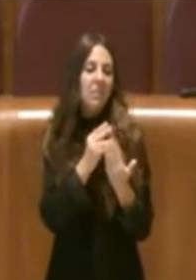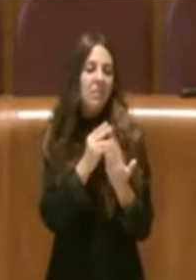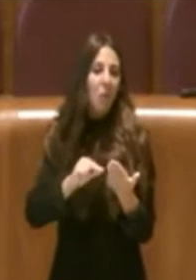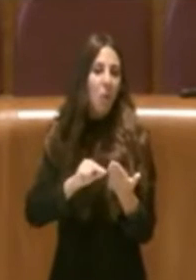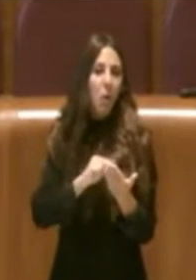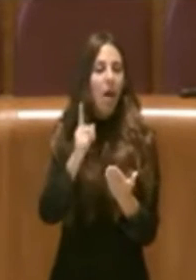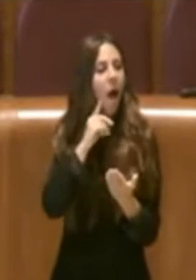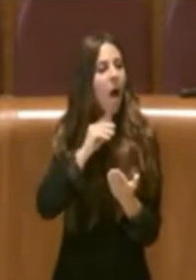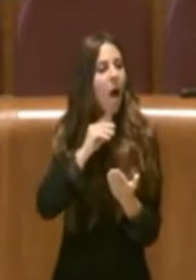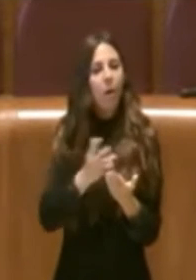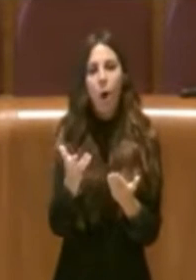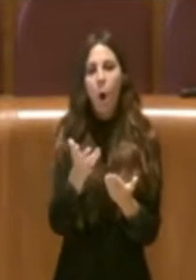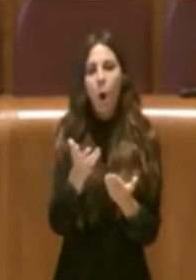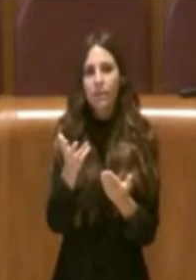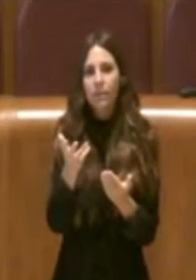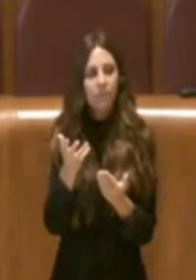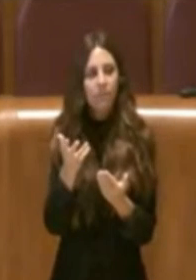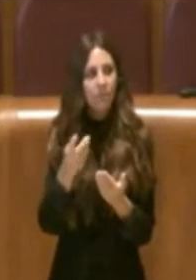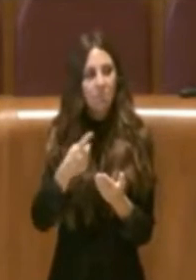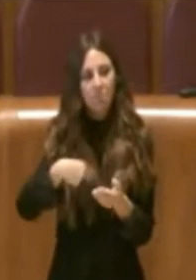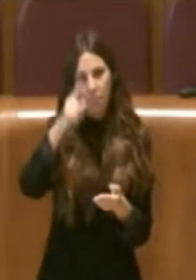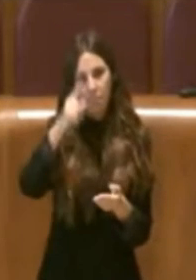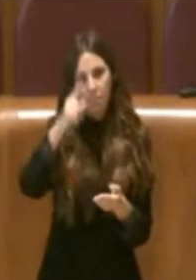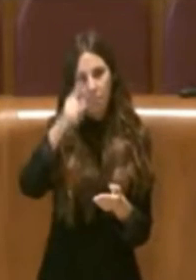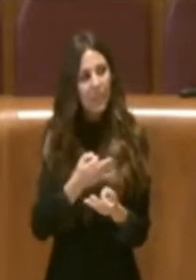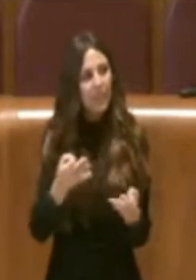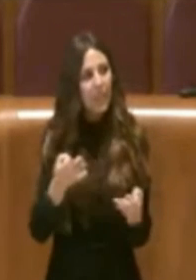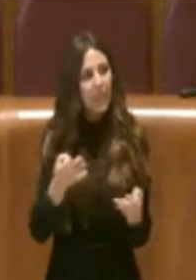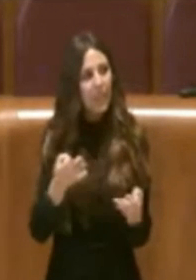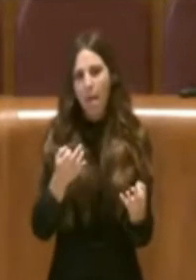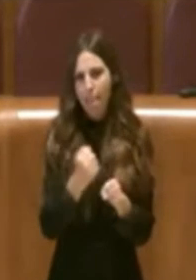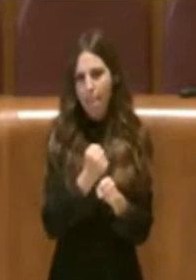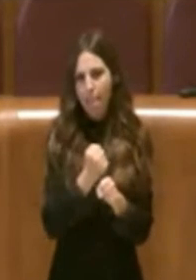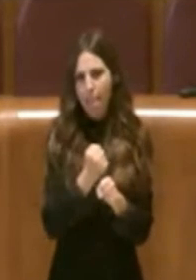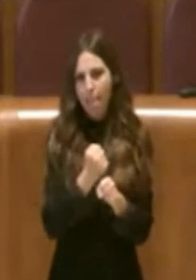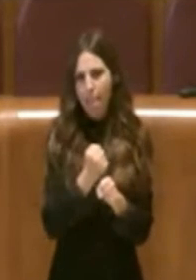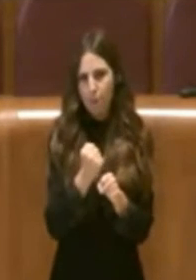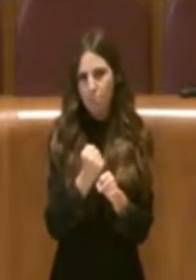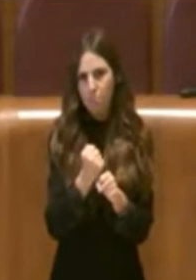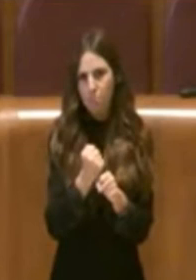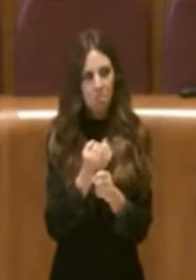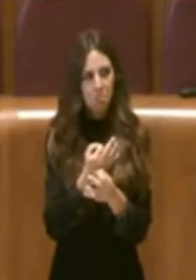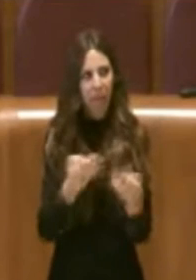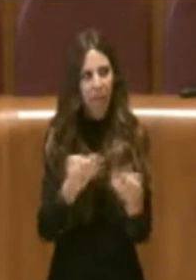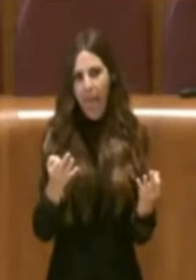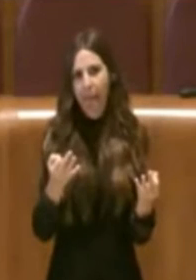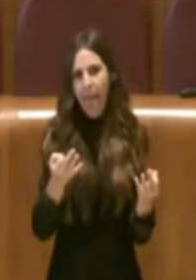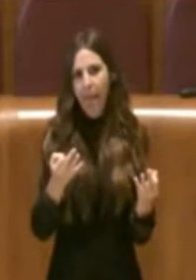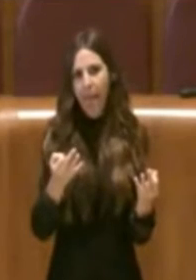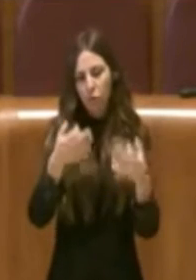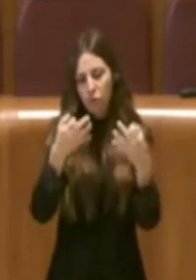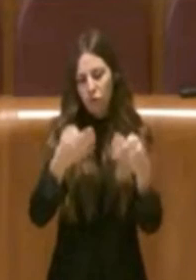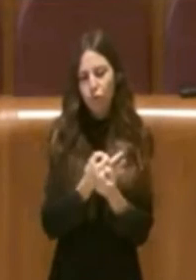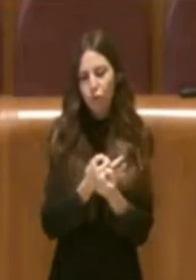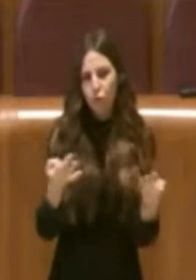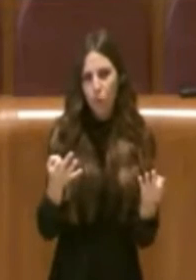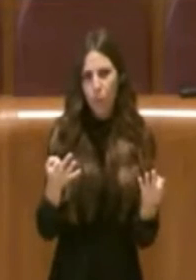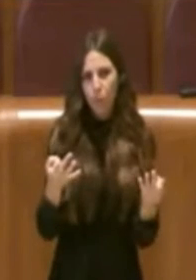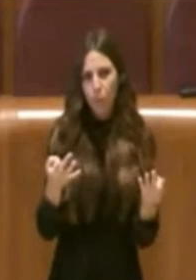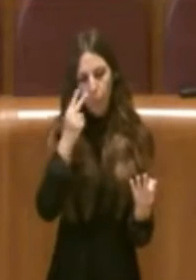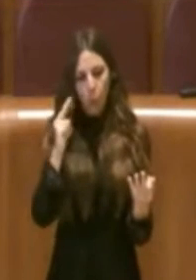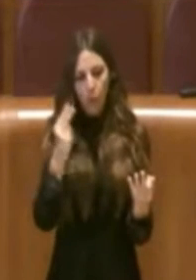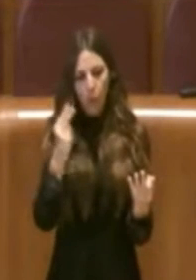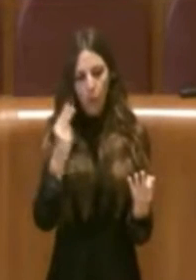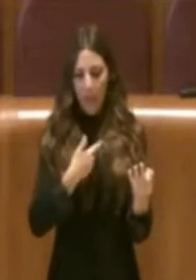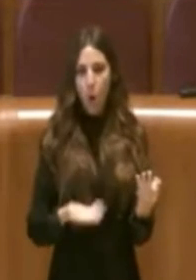che si sente. Però noi sappiamo di aver dato il massimo e aver fatto la cosa giusta dal nostro punto di vista. Quindi